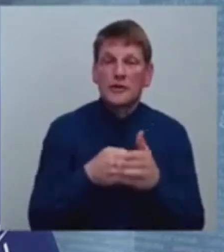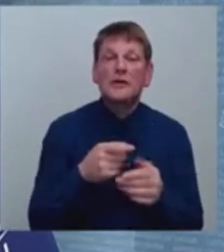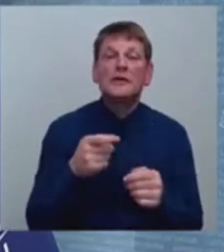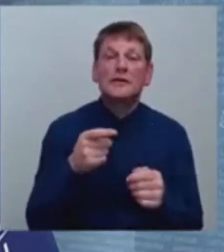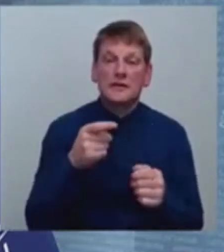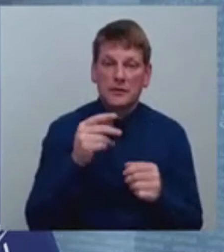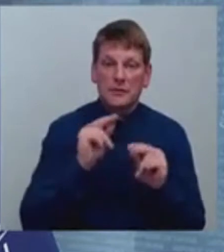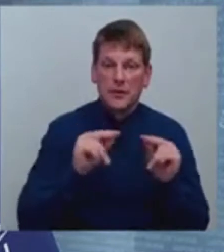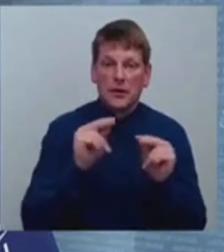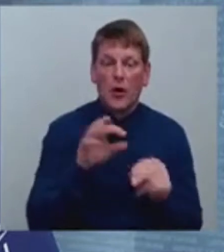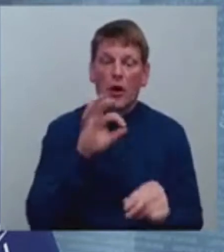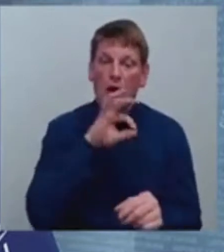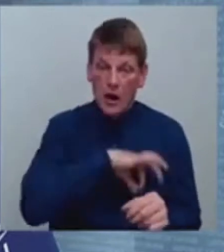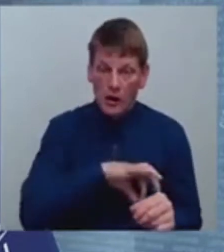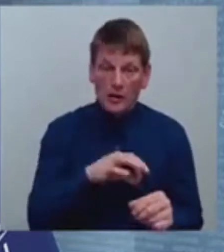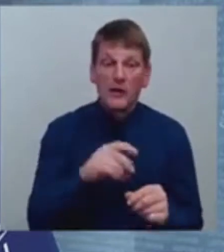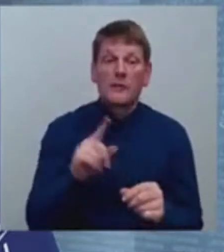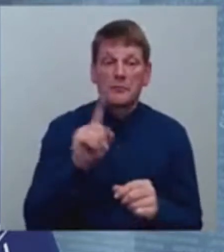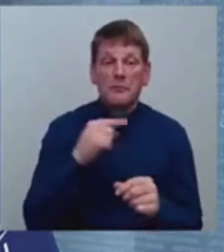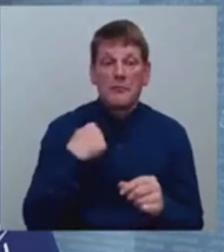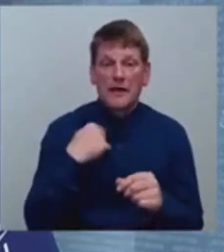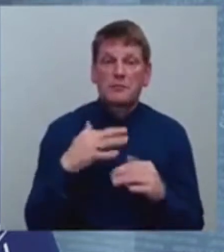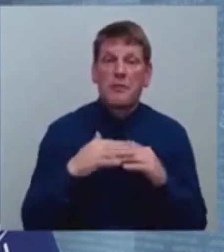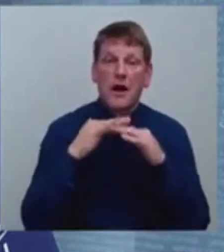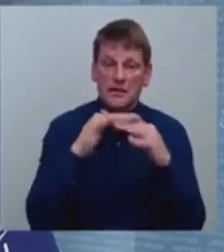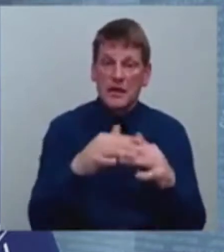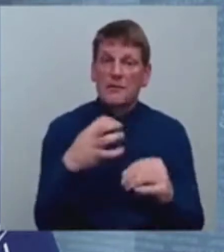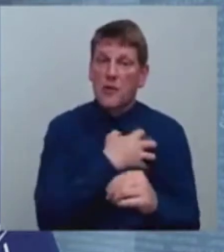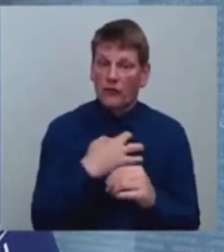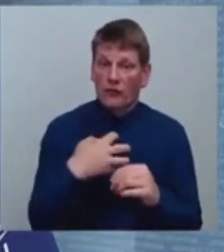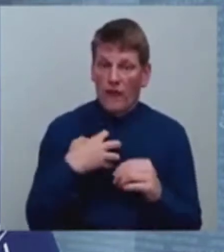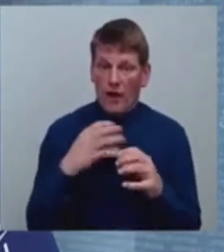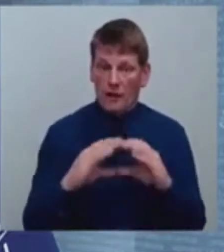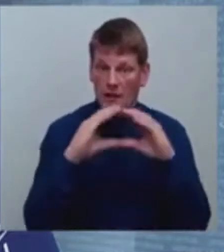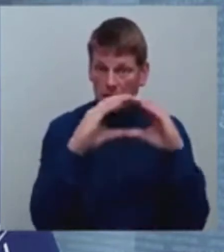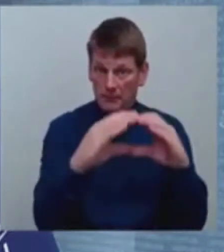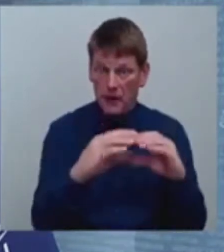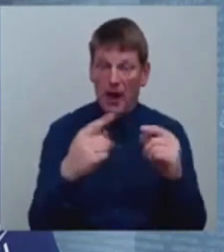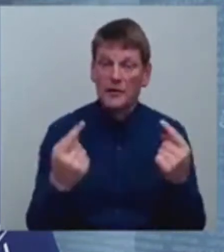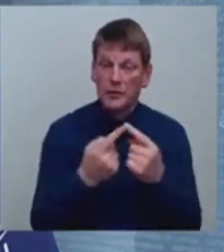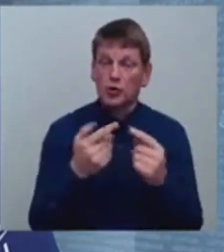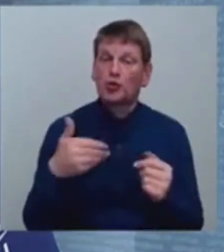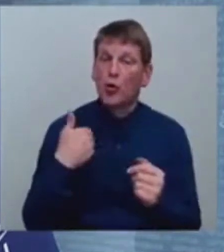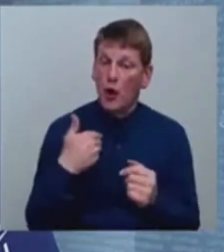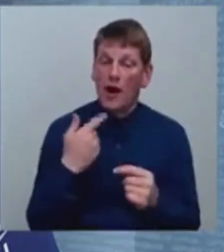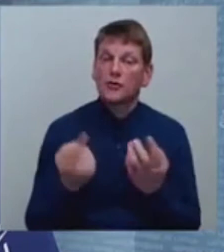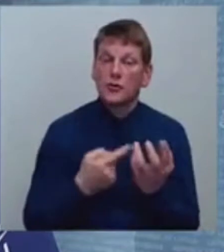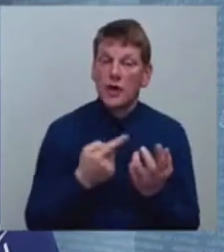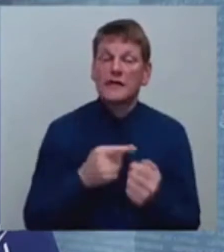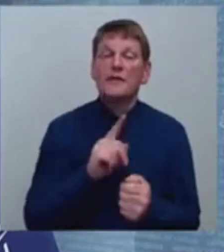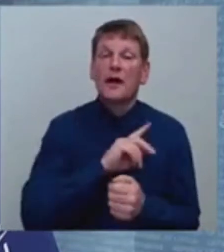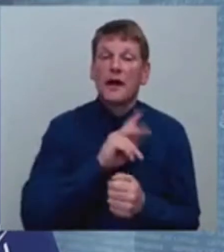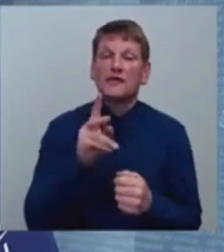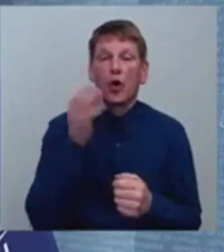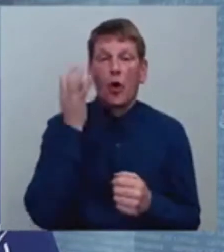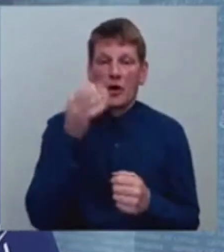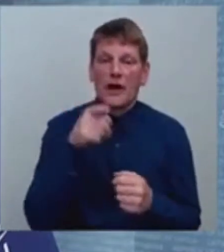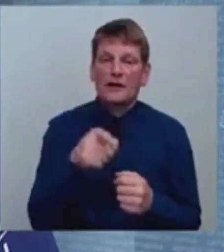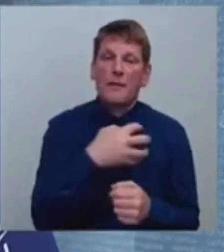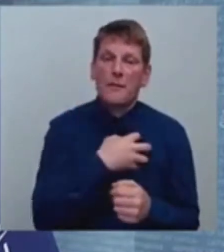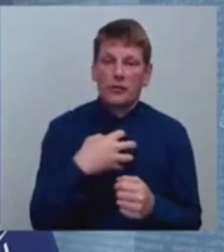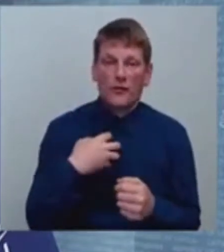samaksas nodrošināšanai, mēs pārskaitīsim pašvaldībai atbilstoši skolēnu skaitam, kas konkrētajā pašvaldībā